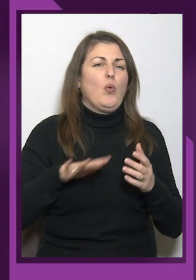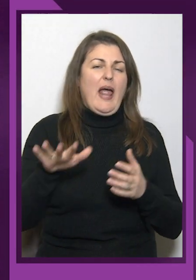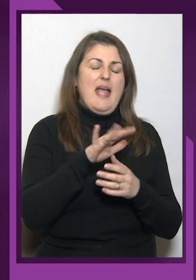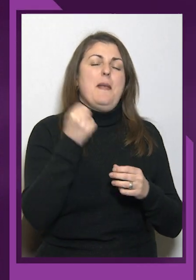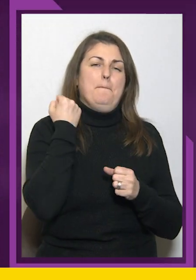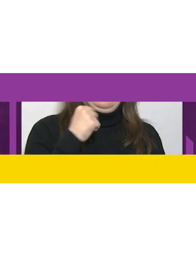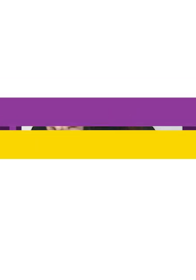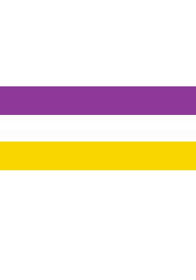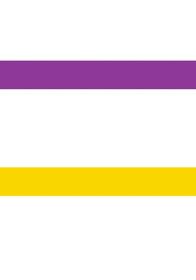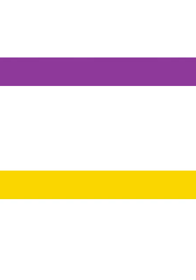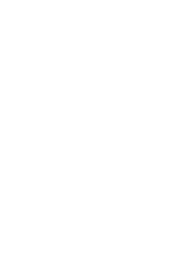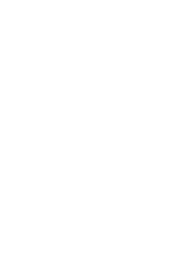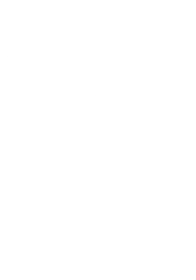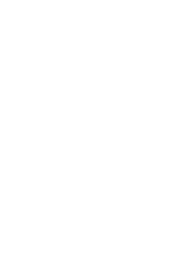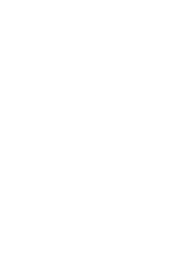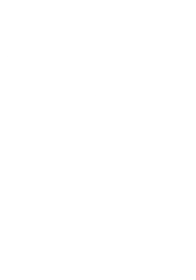перемагає!